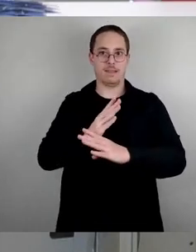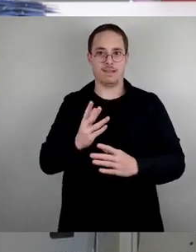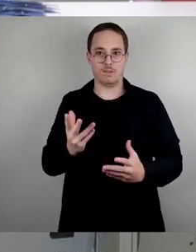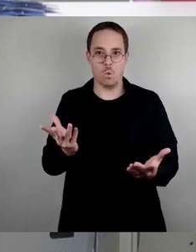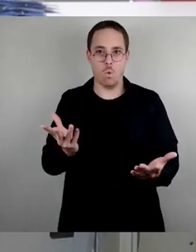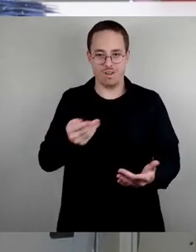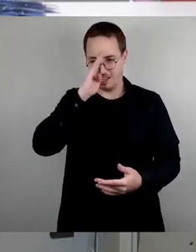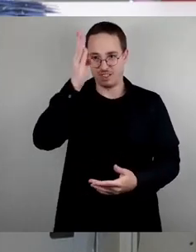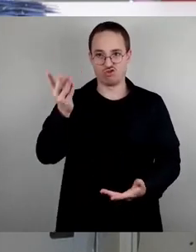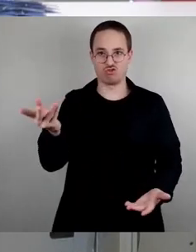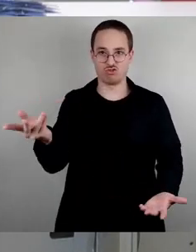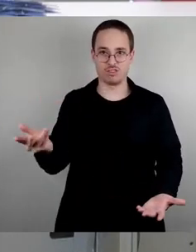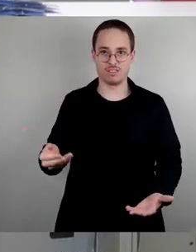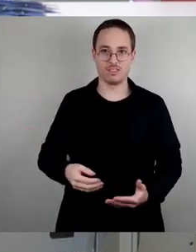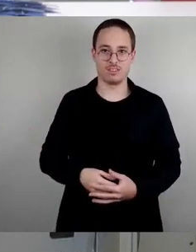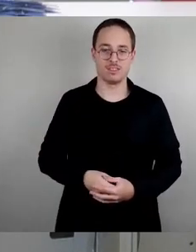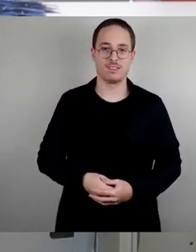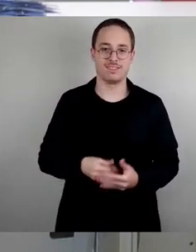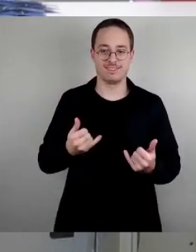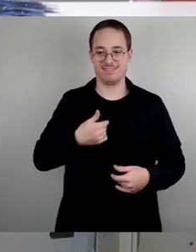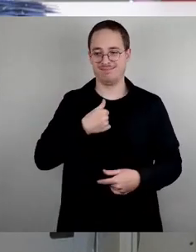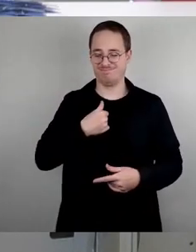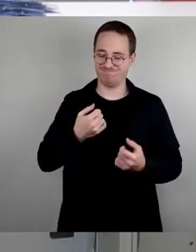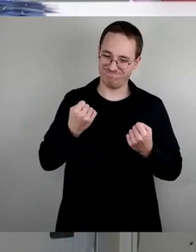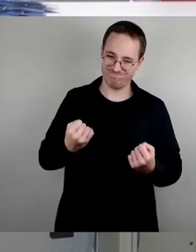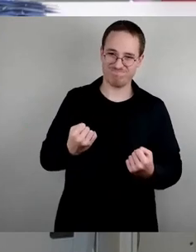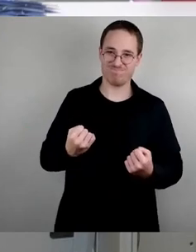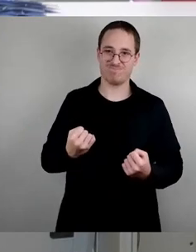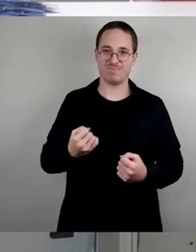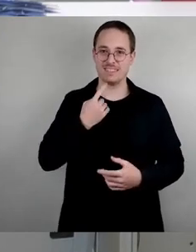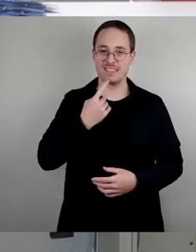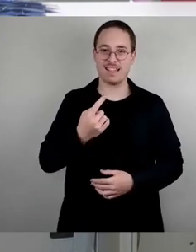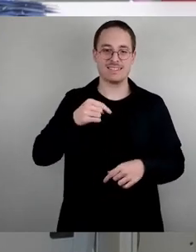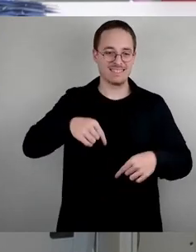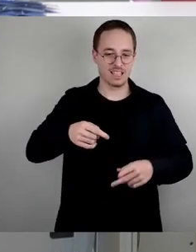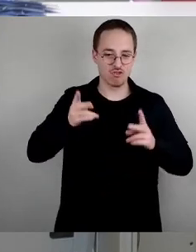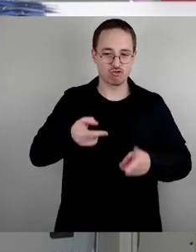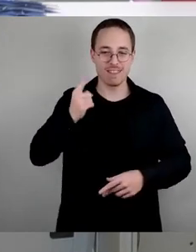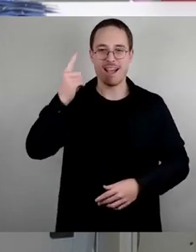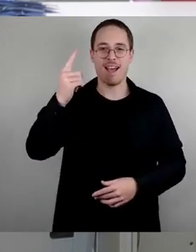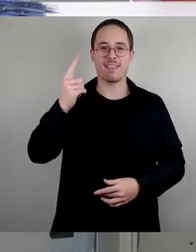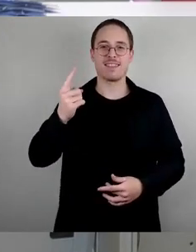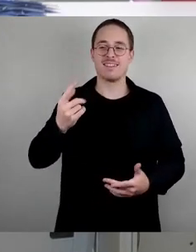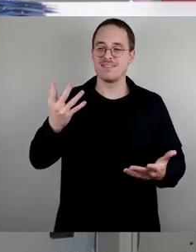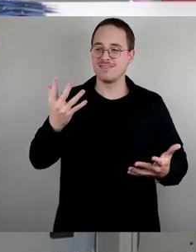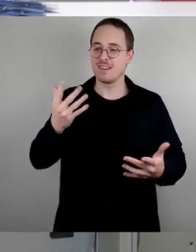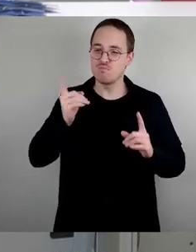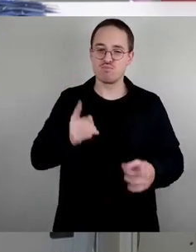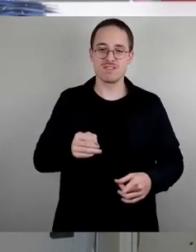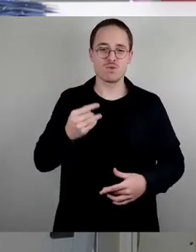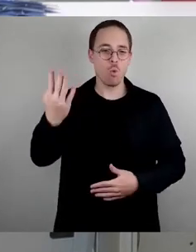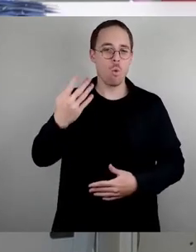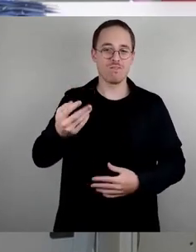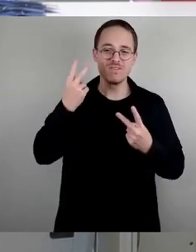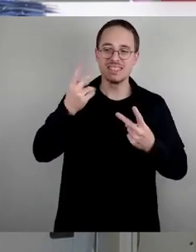Dann kann ich nur dafür plädieren, dass wir endlich auch mal in diesem Stadtrat aufhören, über solche wichtigen Fragen, die auch viele